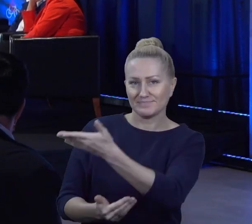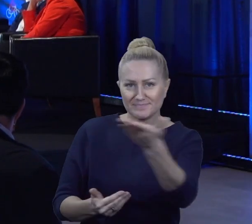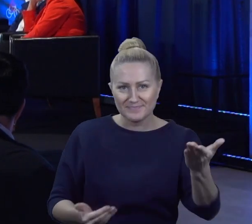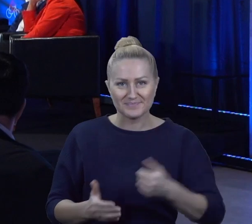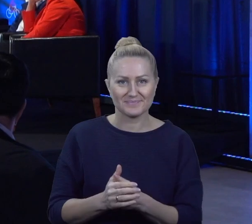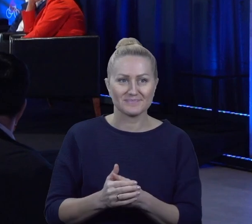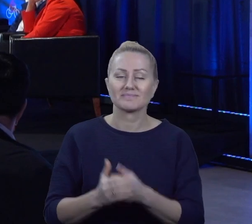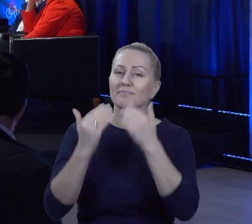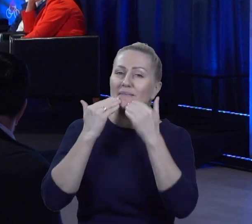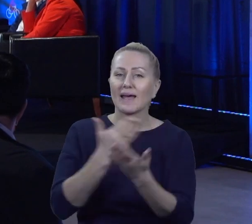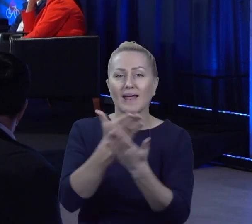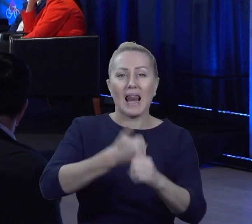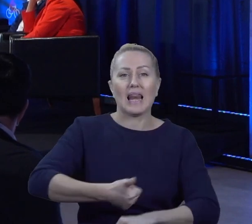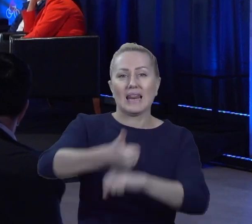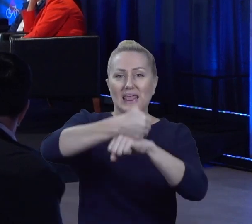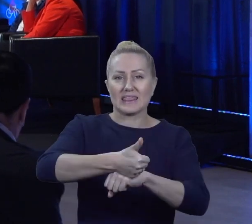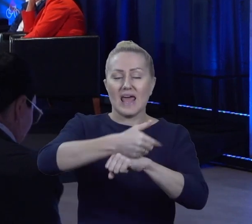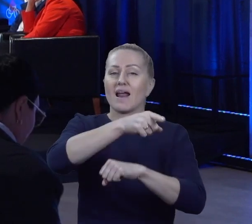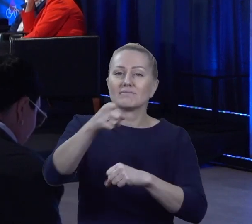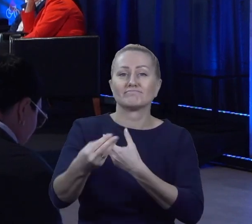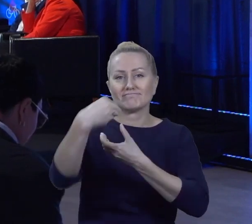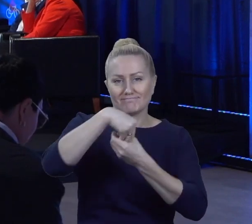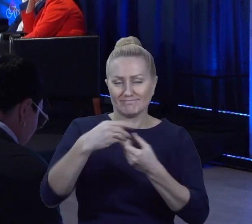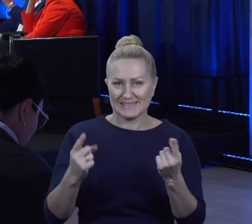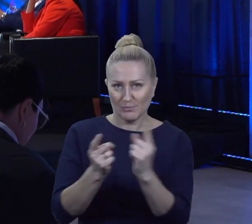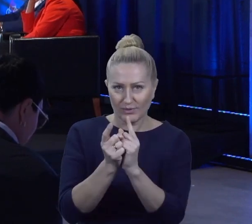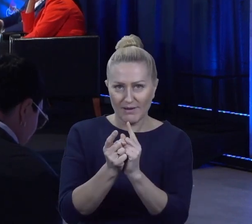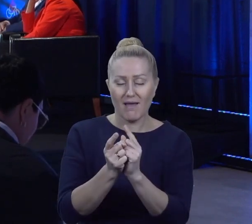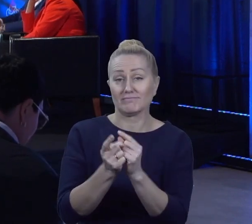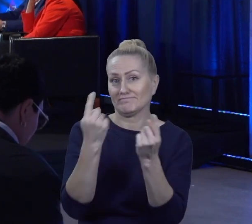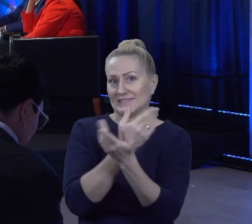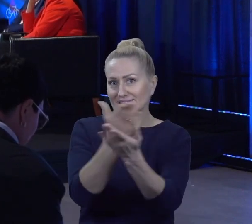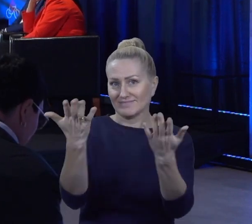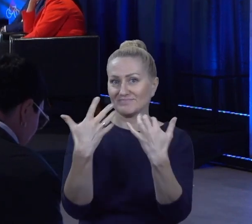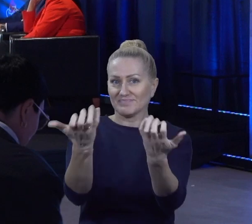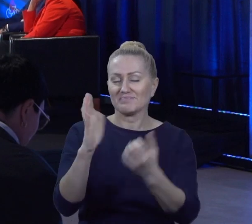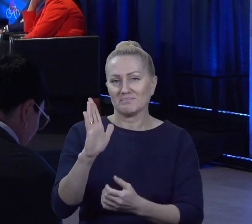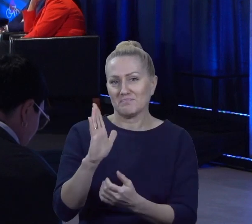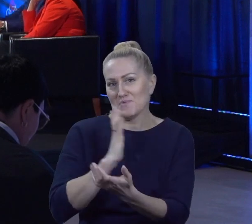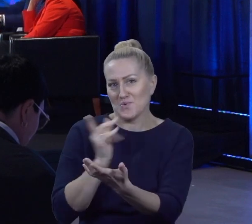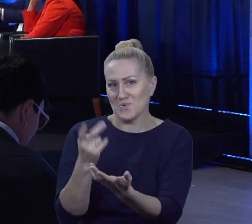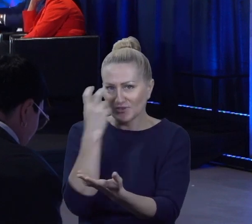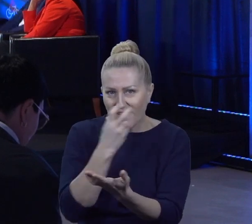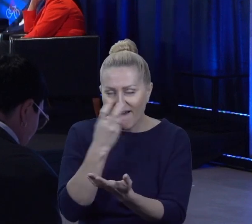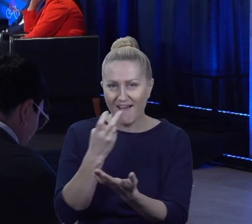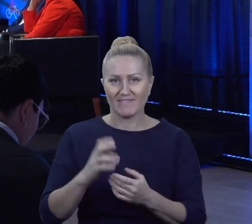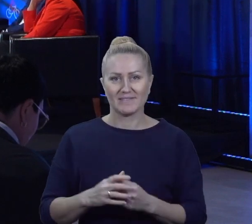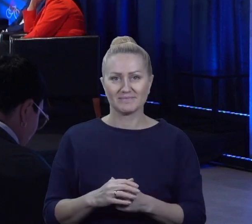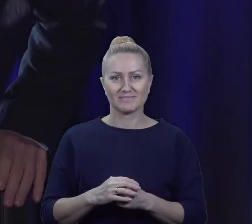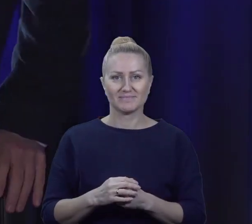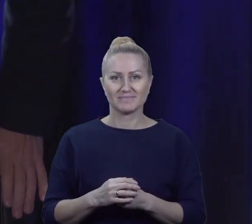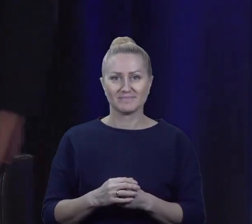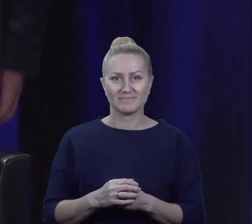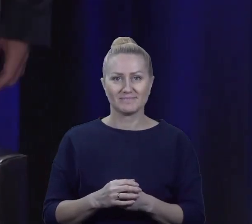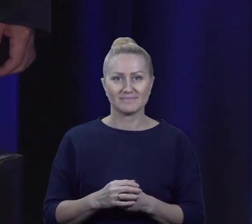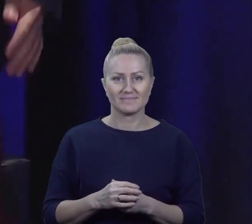liderom za udział w spotkaniu. Mam nadzieję, że ono było dla państwa interesujących. Ja chciałbym